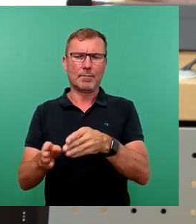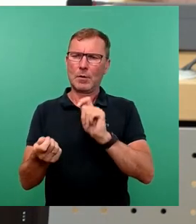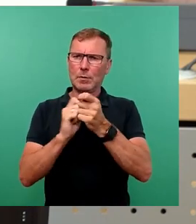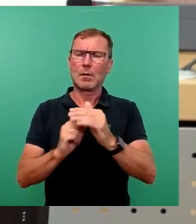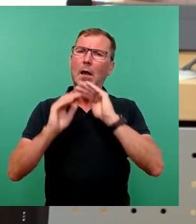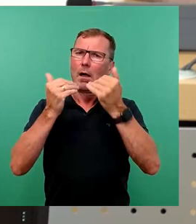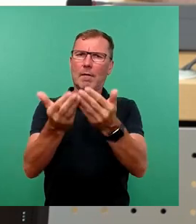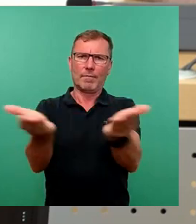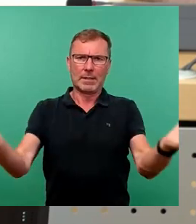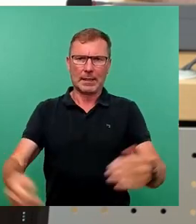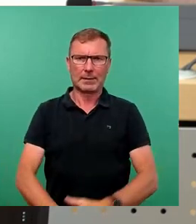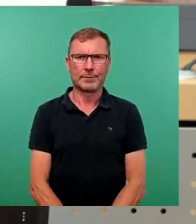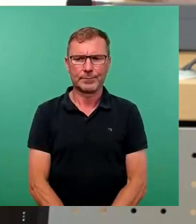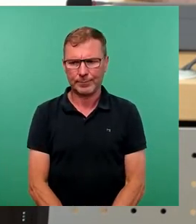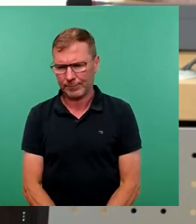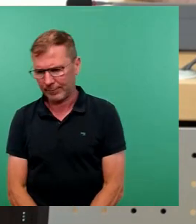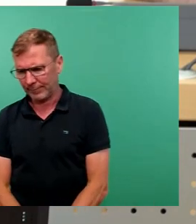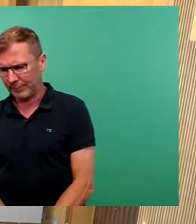Dank. Applaus